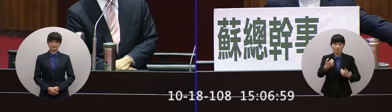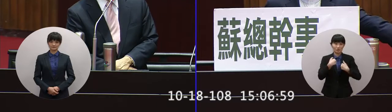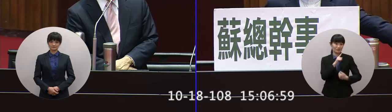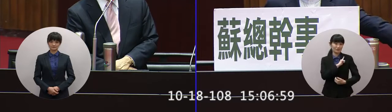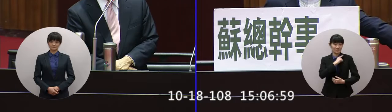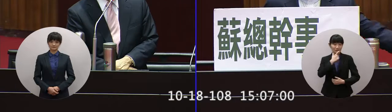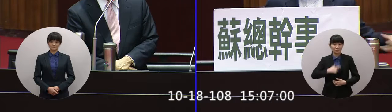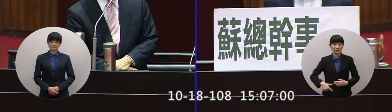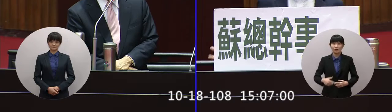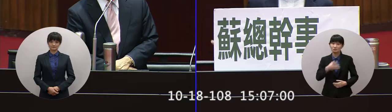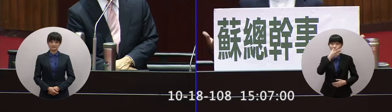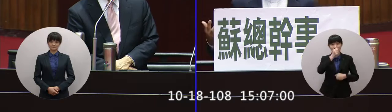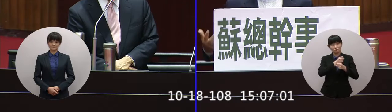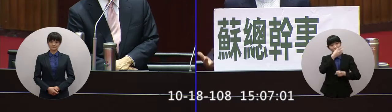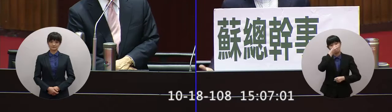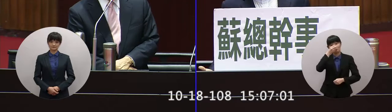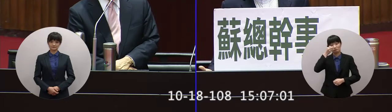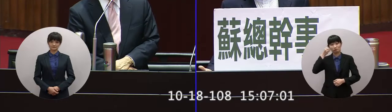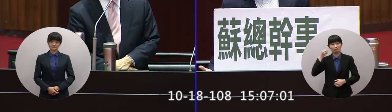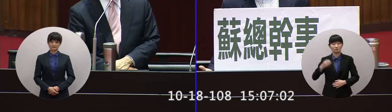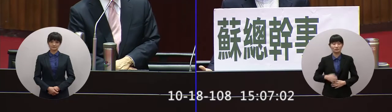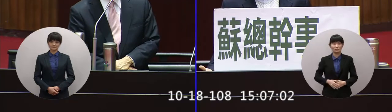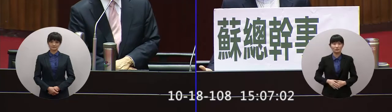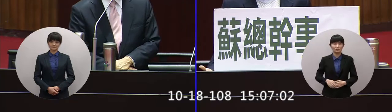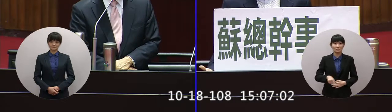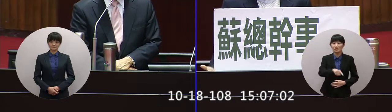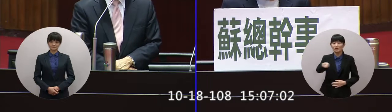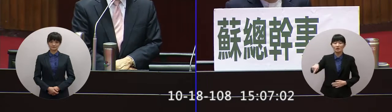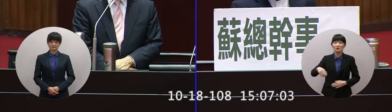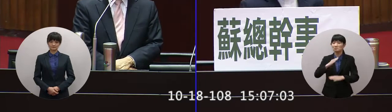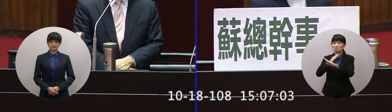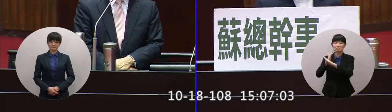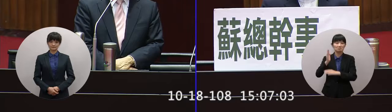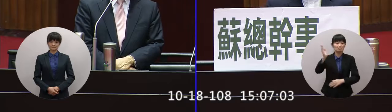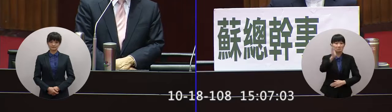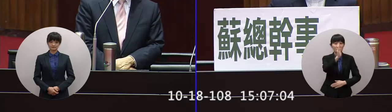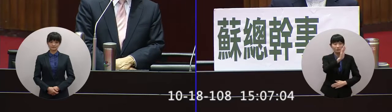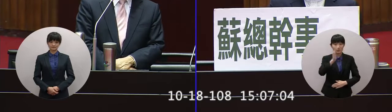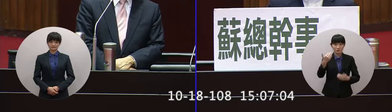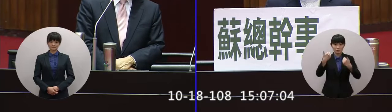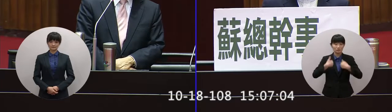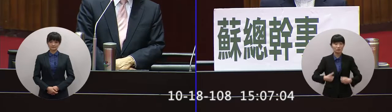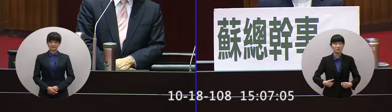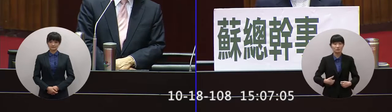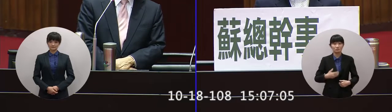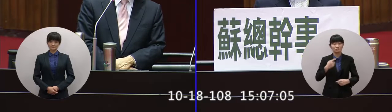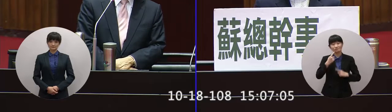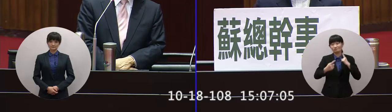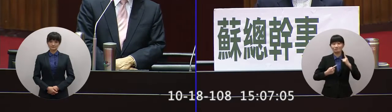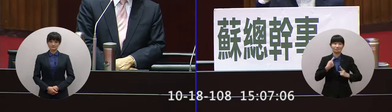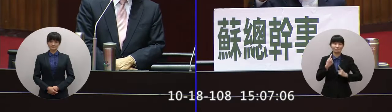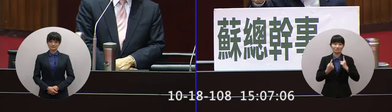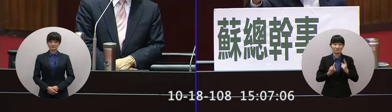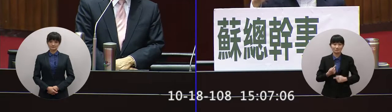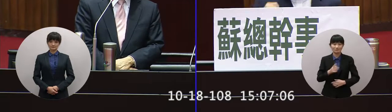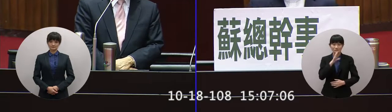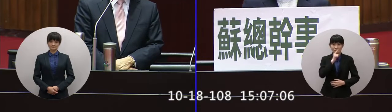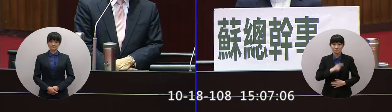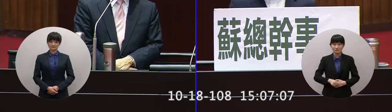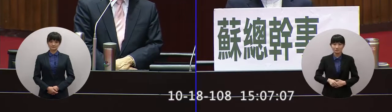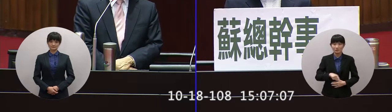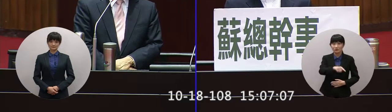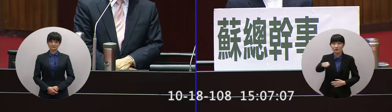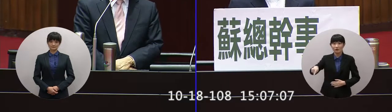不可以了你都不可以了白人白人帶子參選不可以你自己